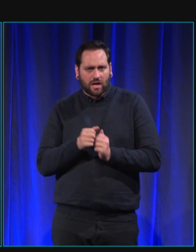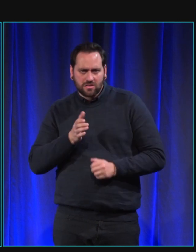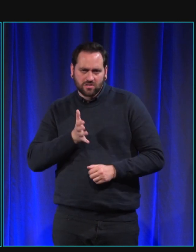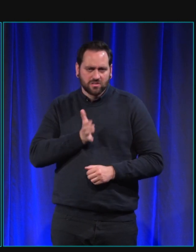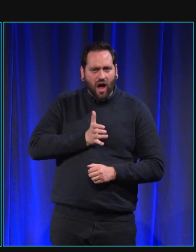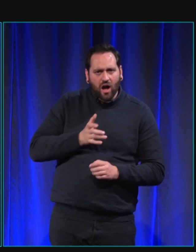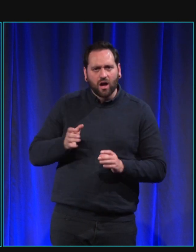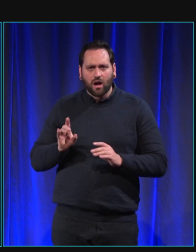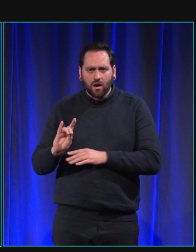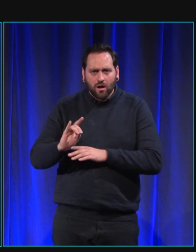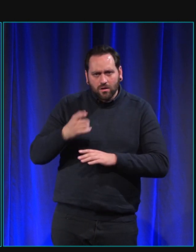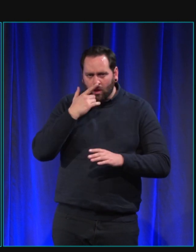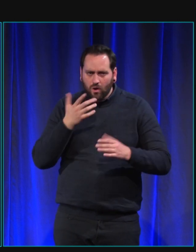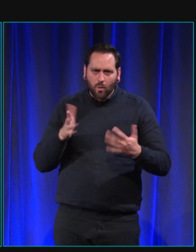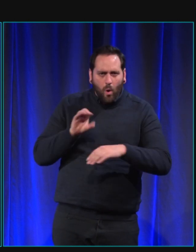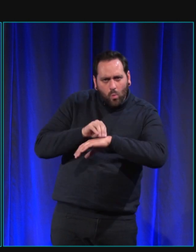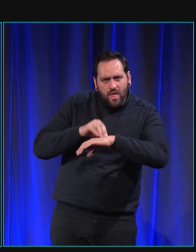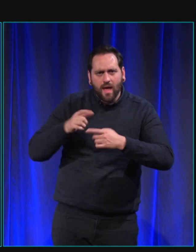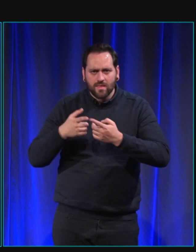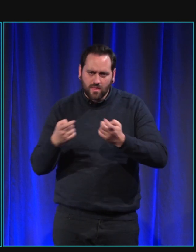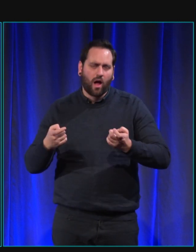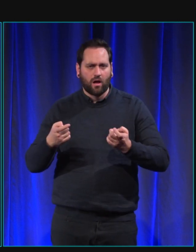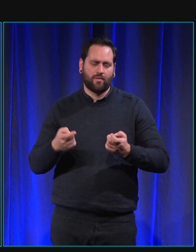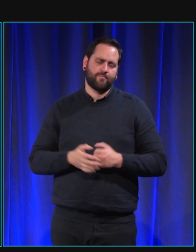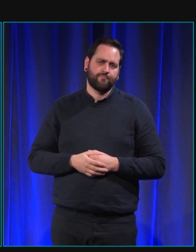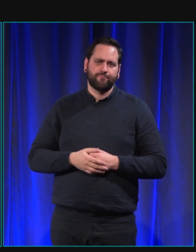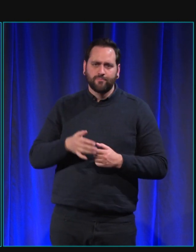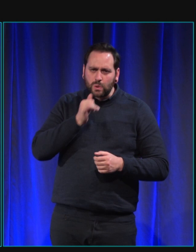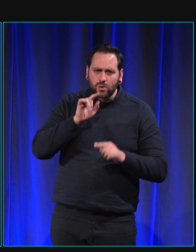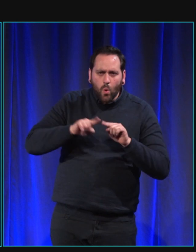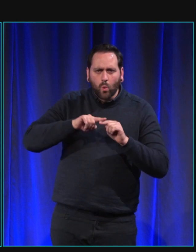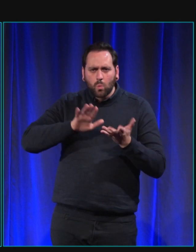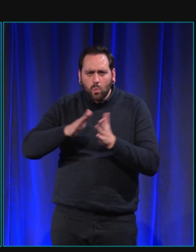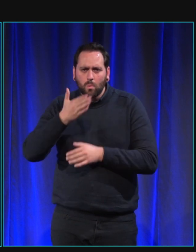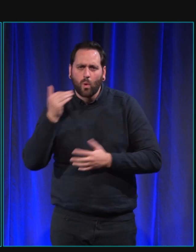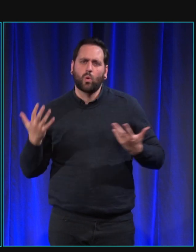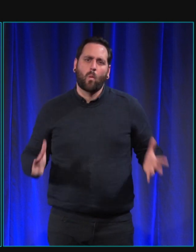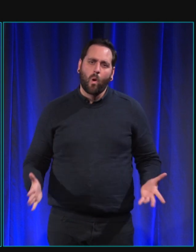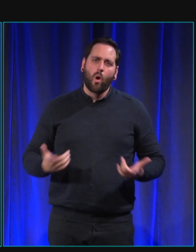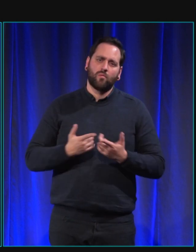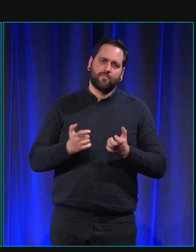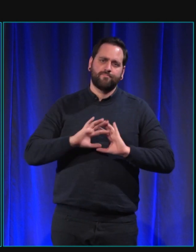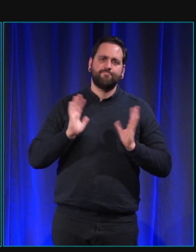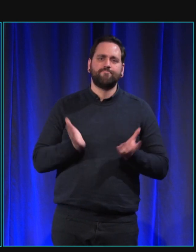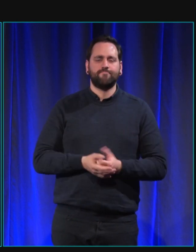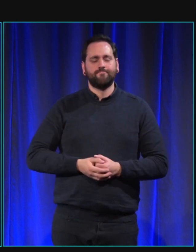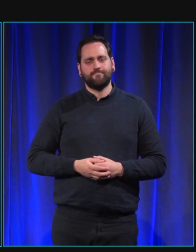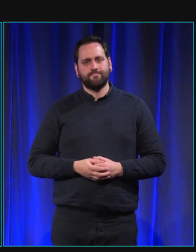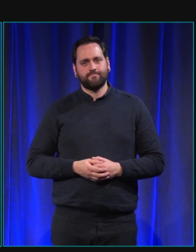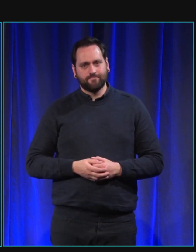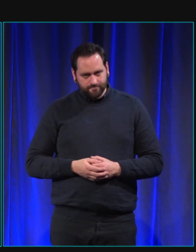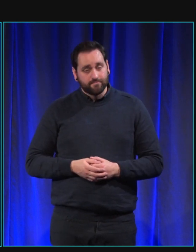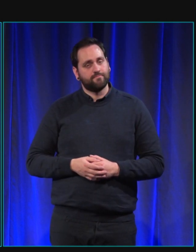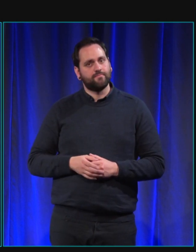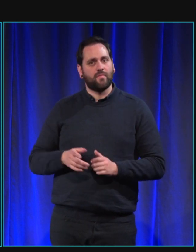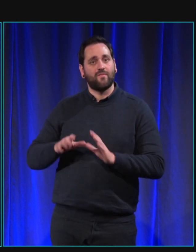s'il y des choses à apporter des petites des petites améliorations dans la prééducation si la famille aussi